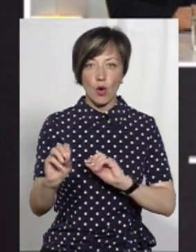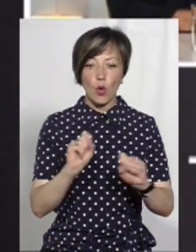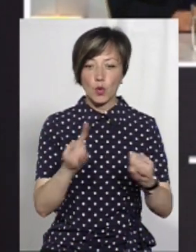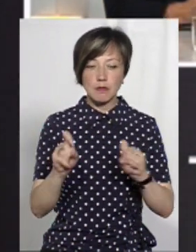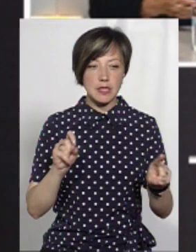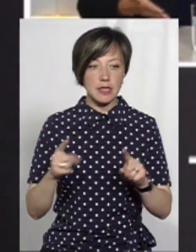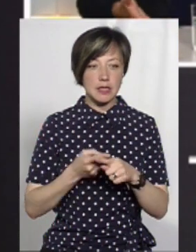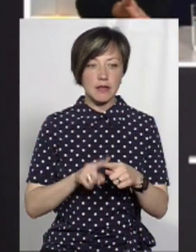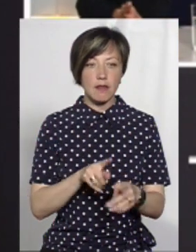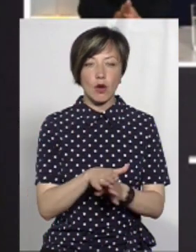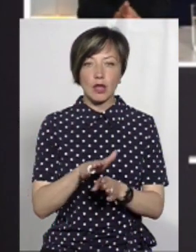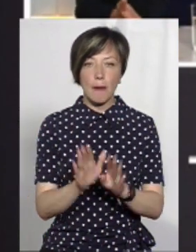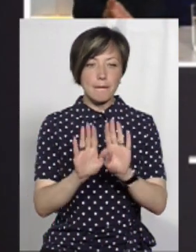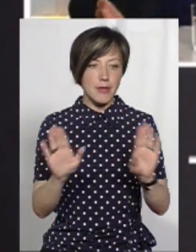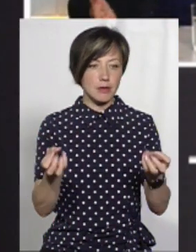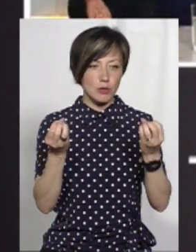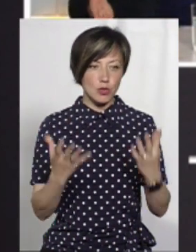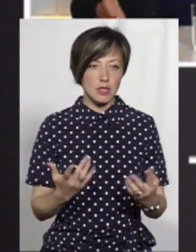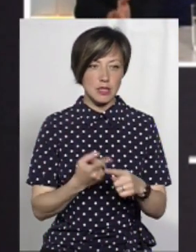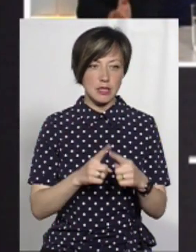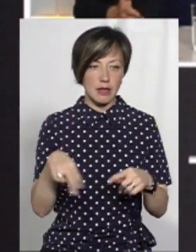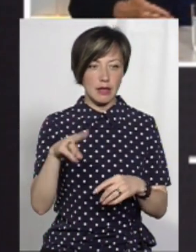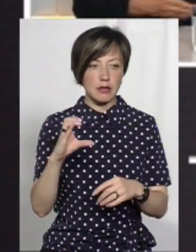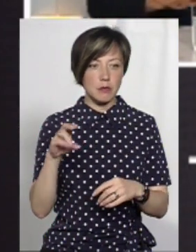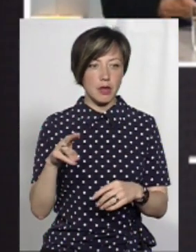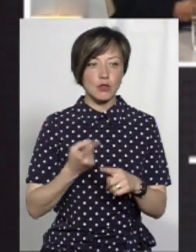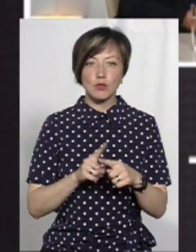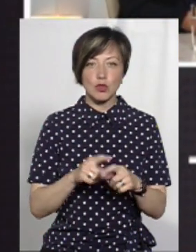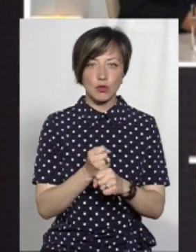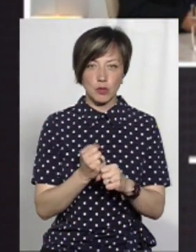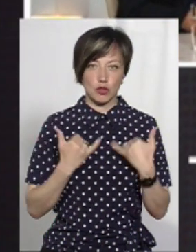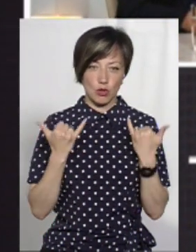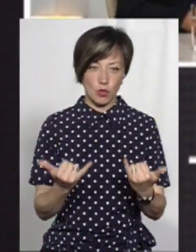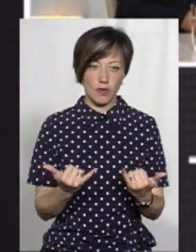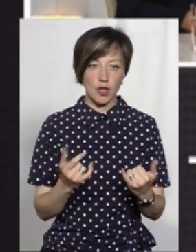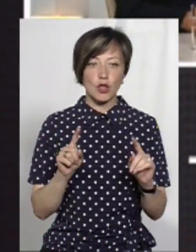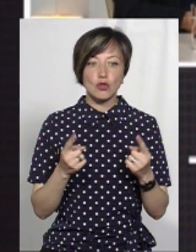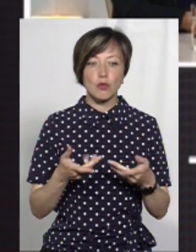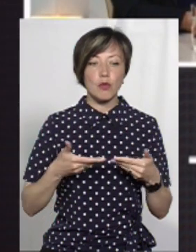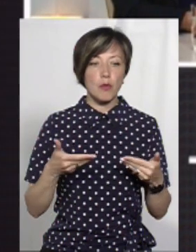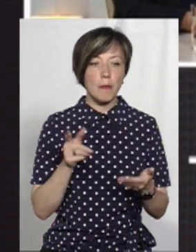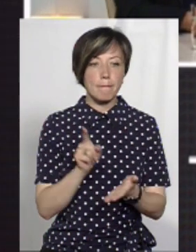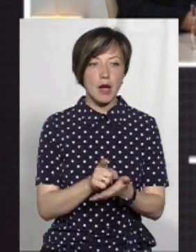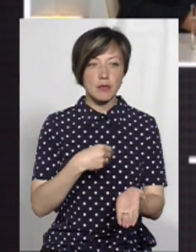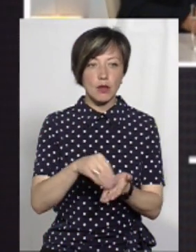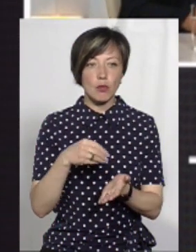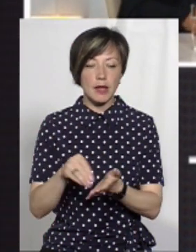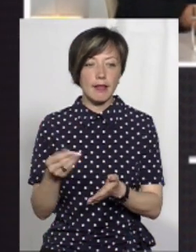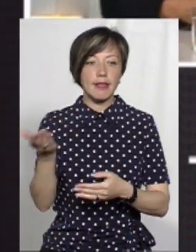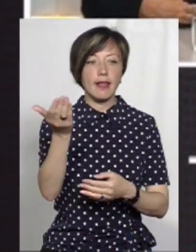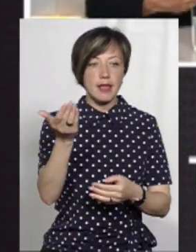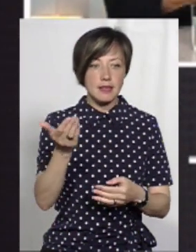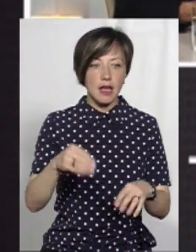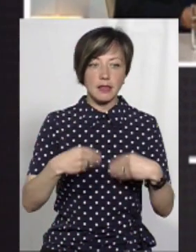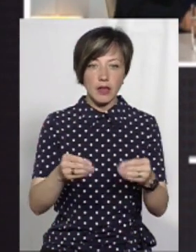замовлення, виконання оціх меблів? Вони прості, це ДСП. Чому ви це не зробили, шановний? Чому ми маємо закупляти десь,